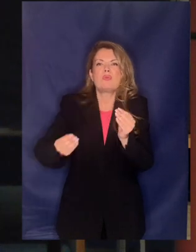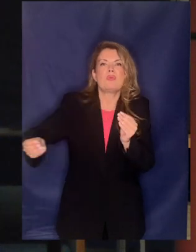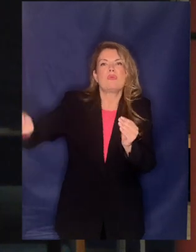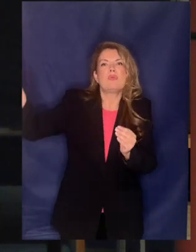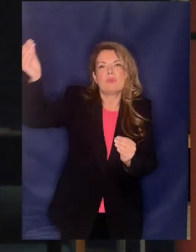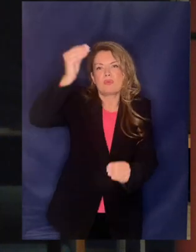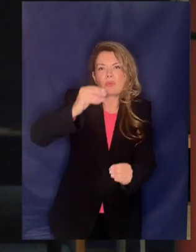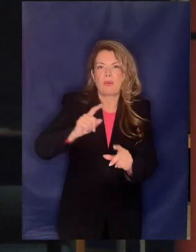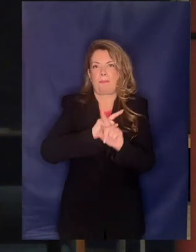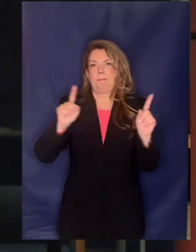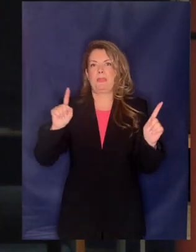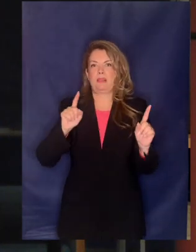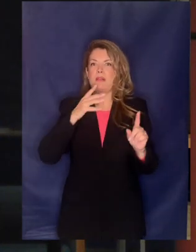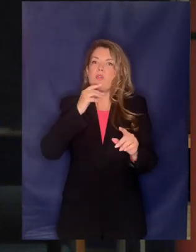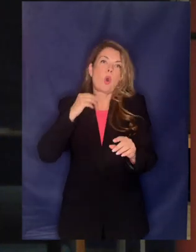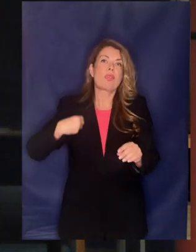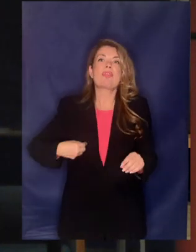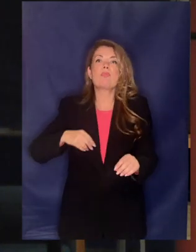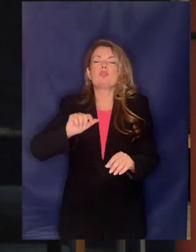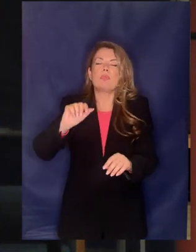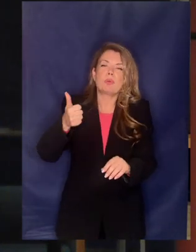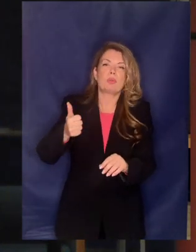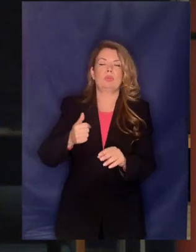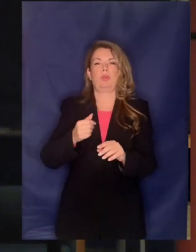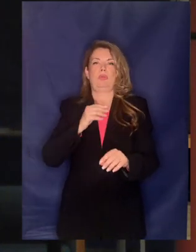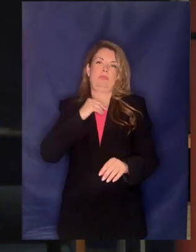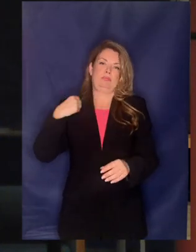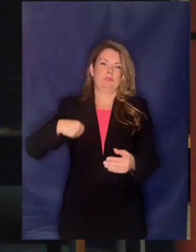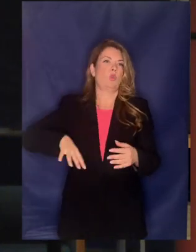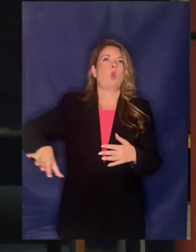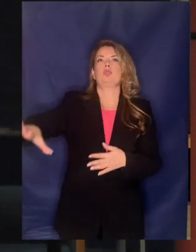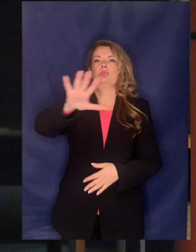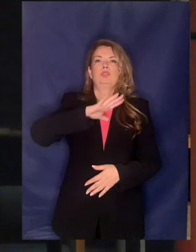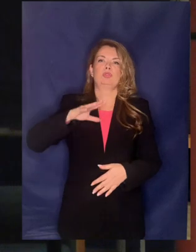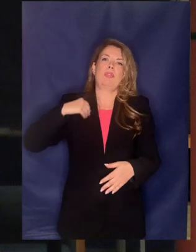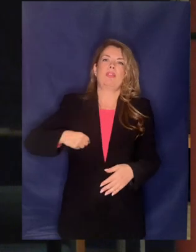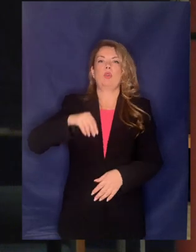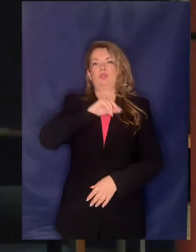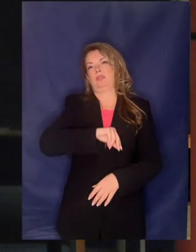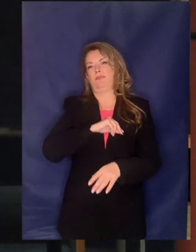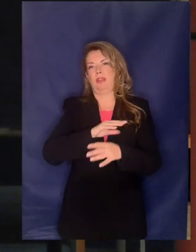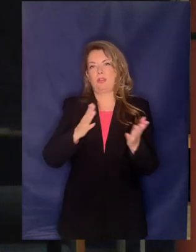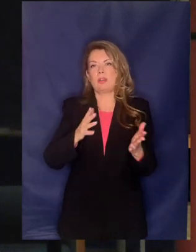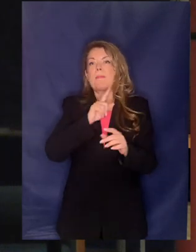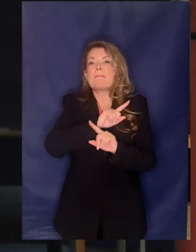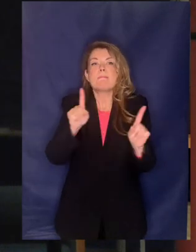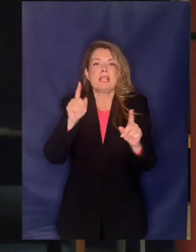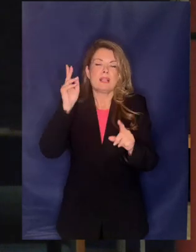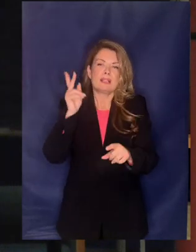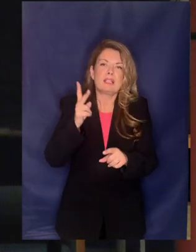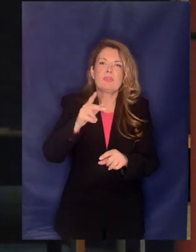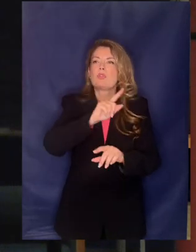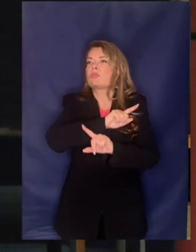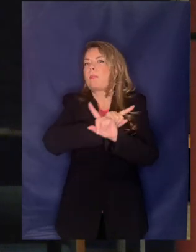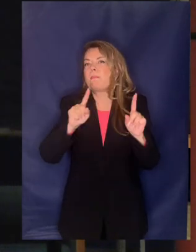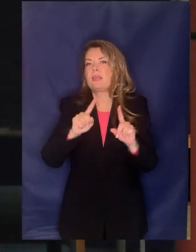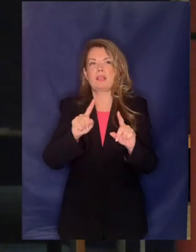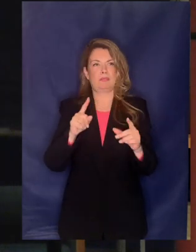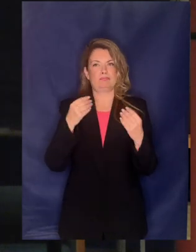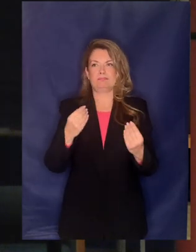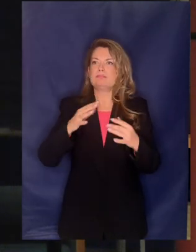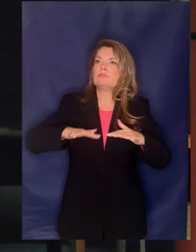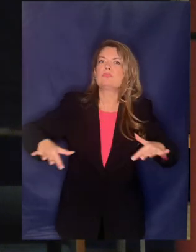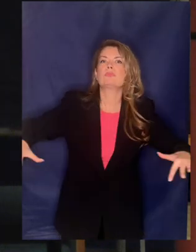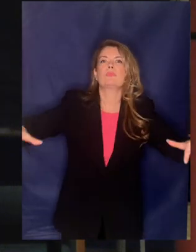υπαγορευόμενους από το ευρύτερο δημόσιο συμφέρον όταν οι σκοπείοι αυτοί ανταγωνίζονται ή θέτουν σε κίνδυνο την αδιάλυτη και υψηλής ποιότητας